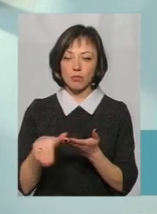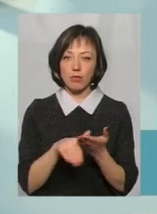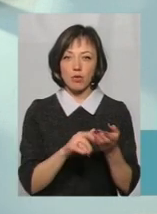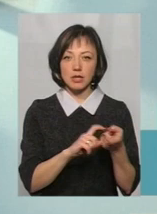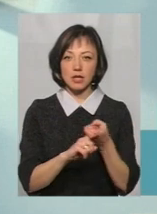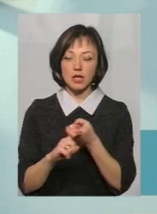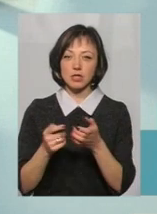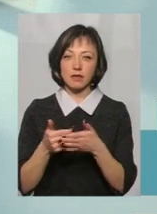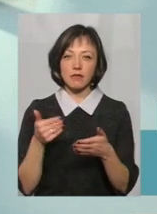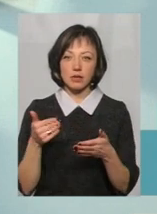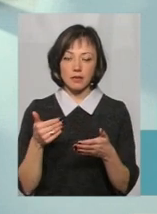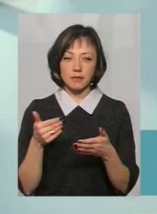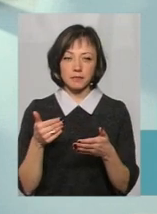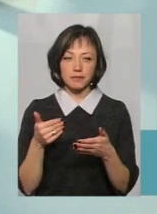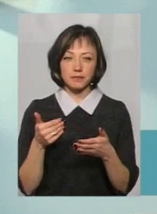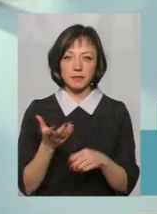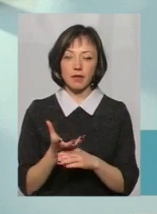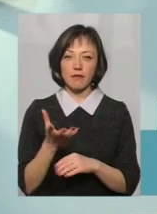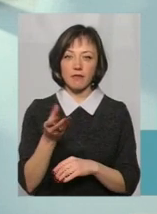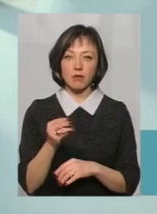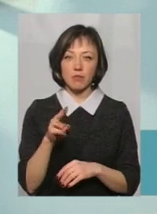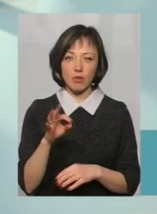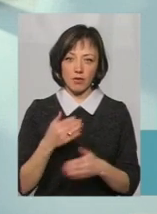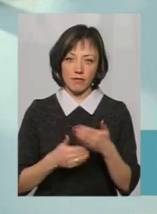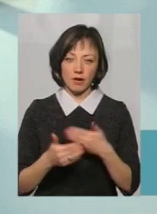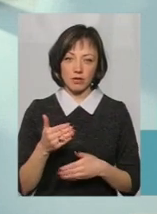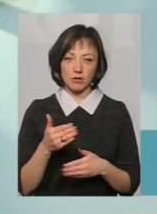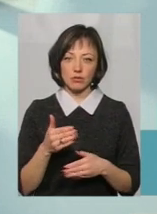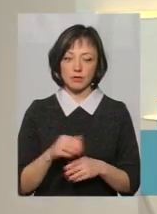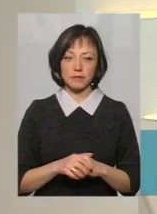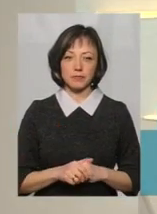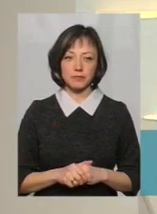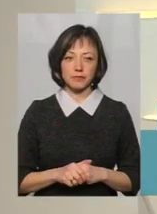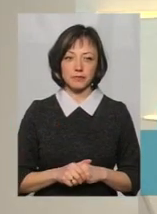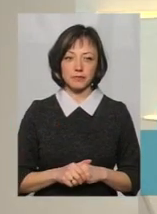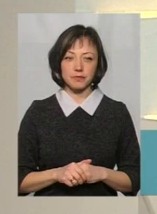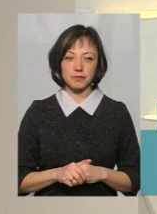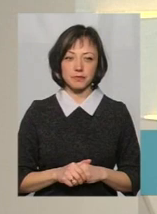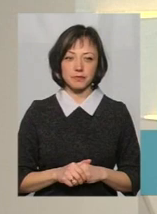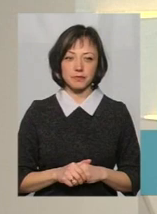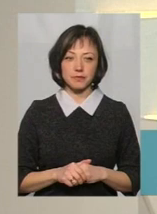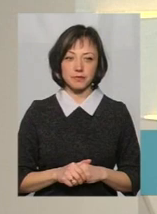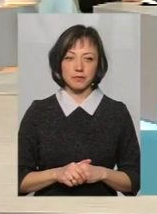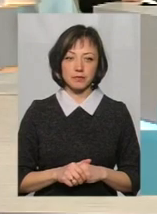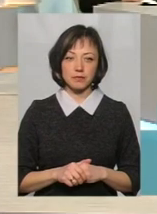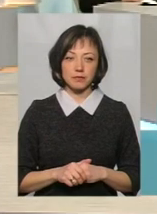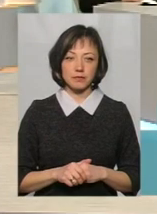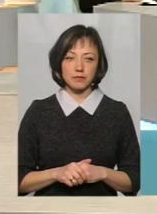від виплат по інвалідності, по прожитковому мінімуму для даних категорій.